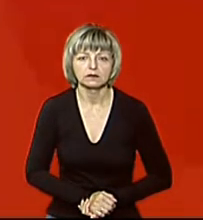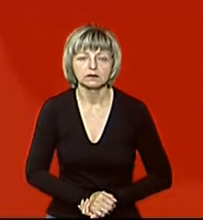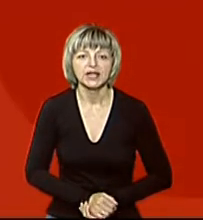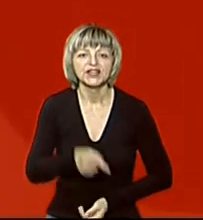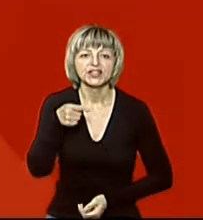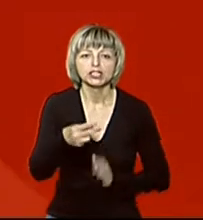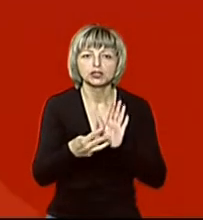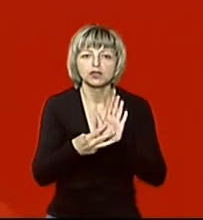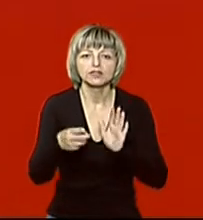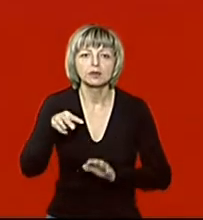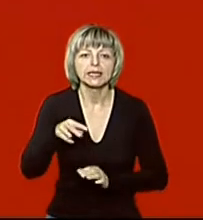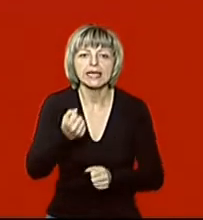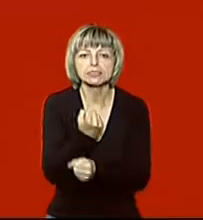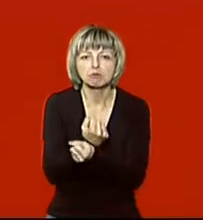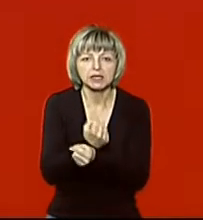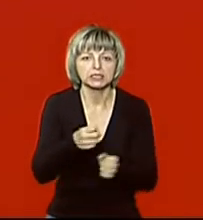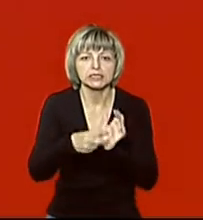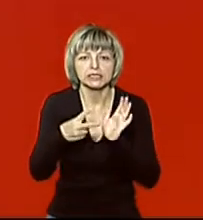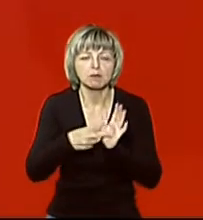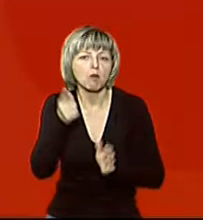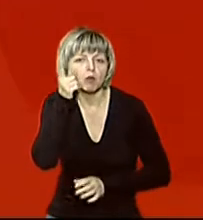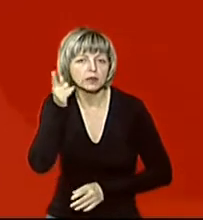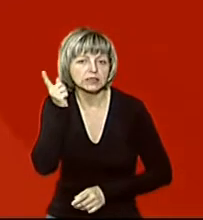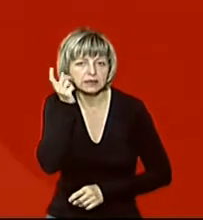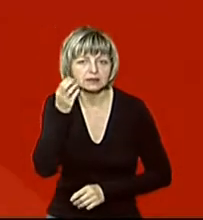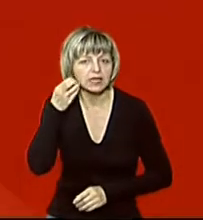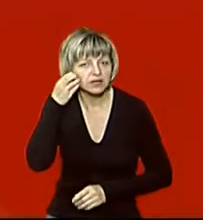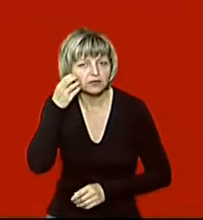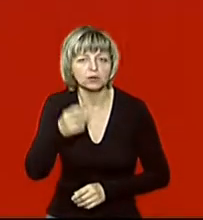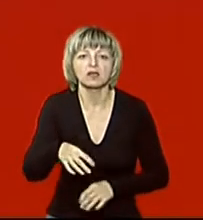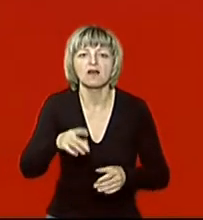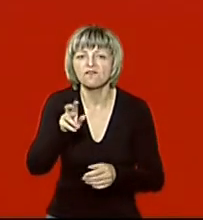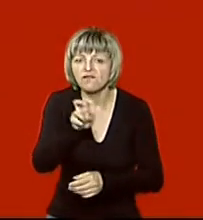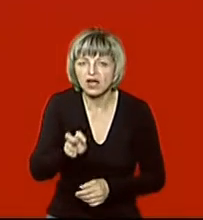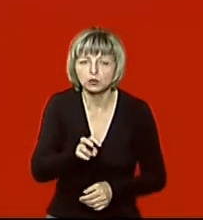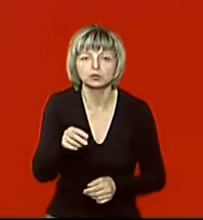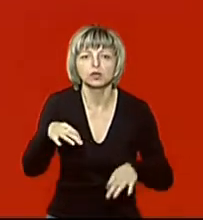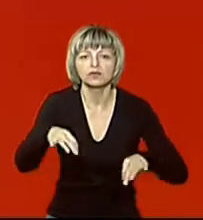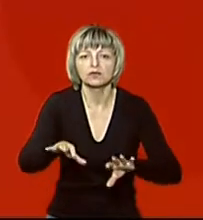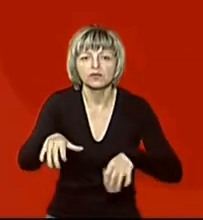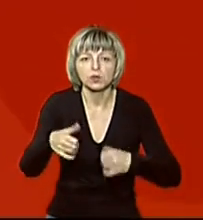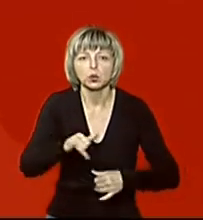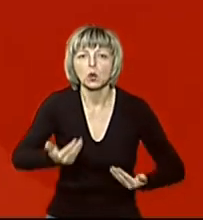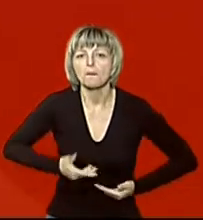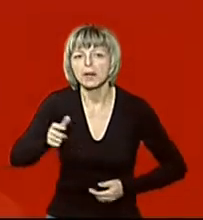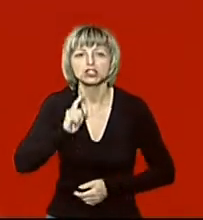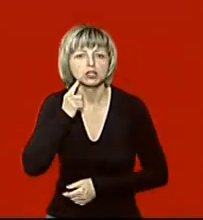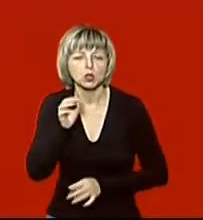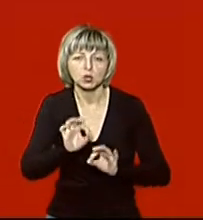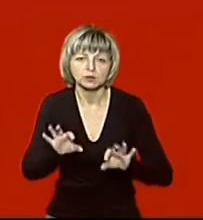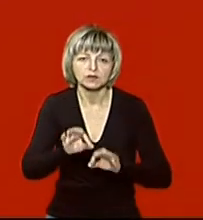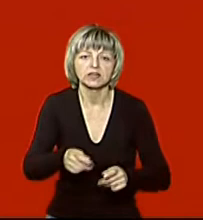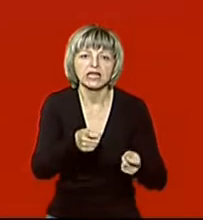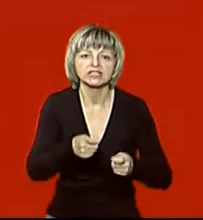1800 літрів спирту, 17 мобільних телефонів, валюту та автомобіль вилучили правоохоронці у мешканця Луцька. Як розповіла